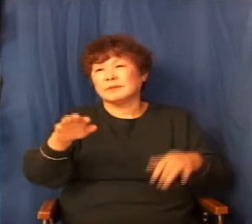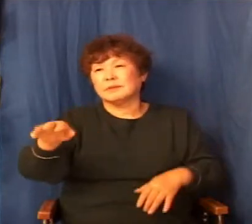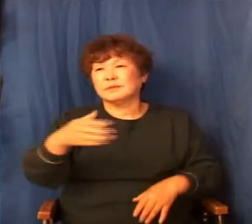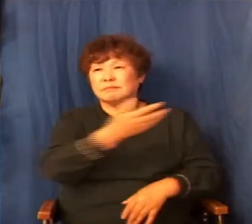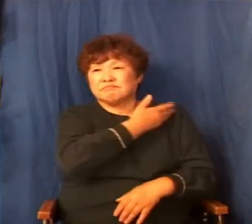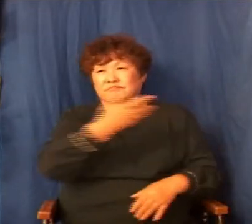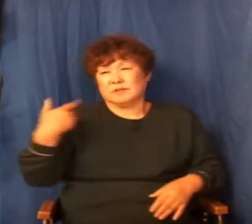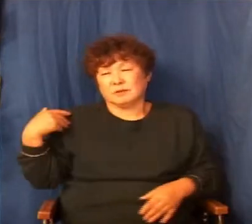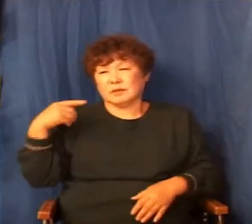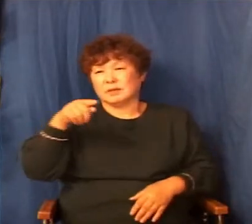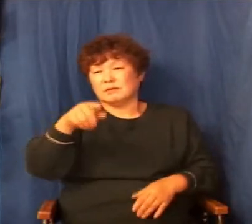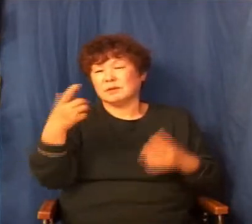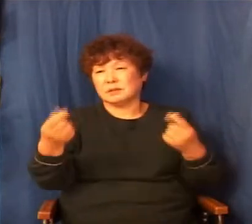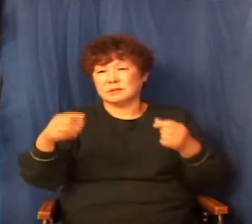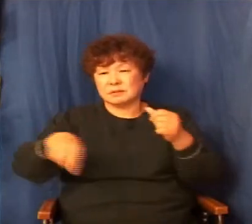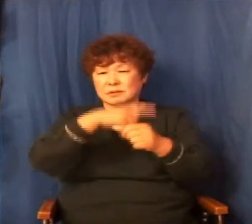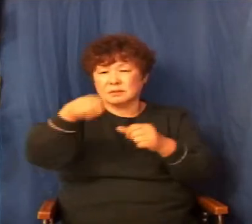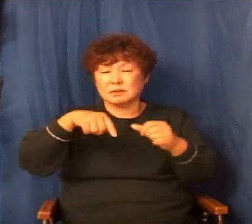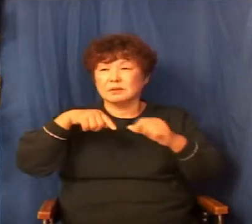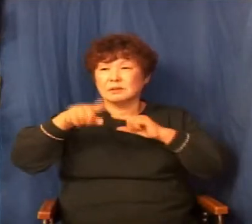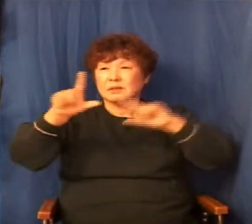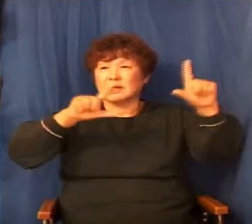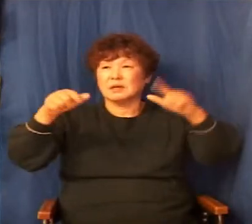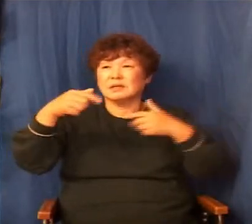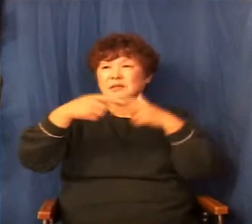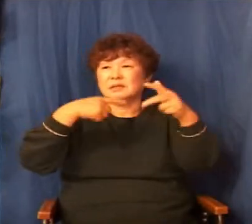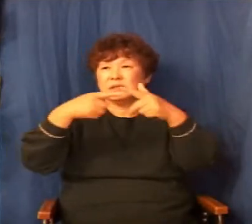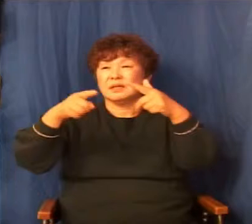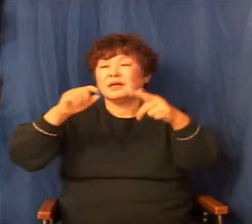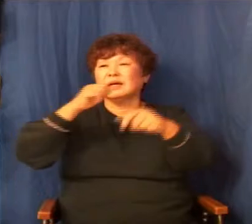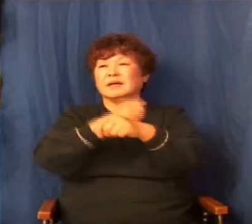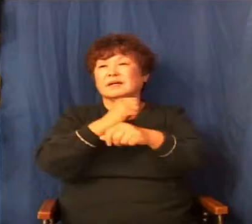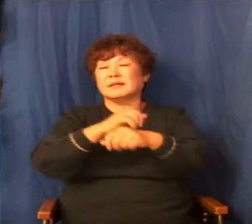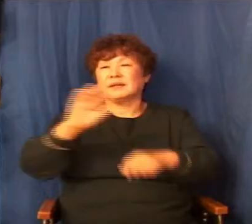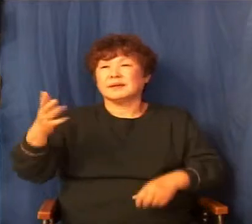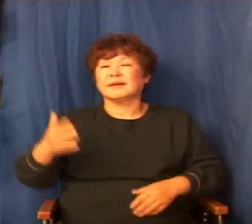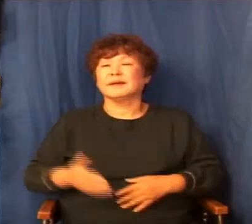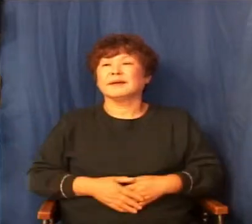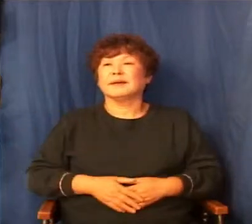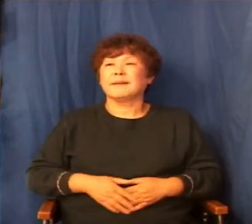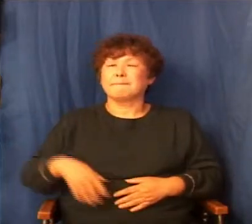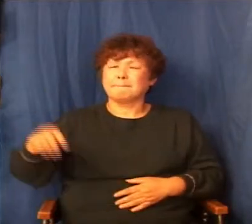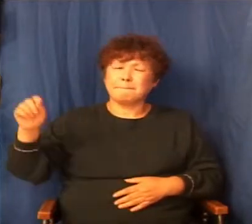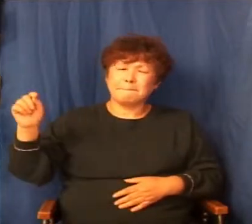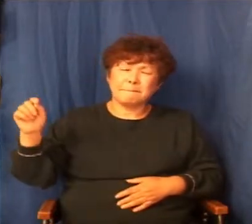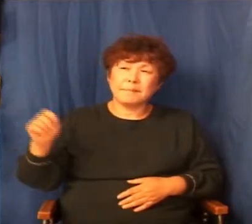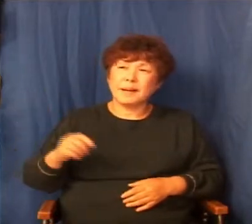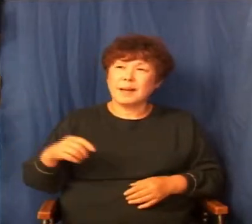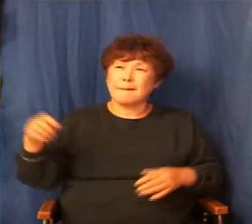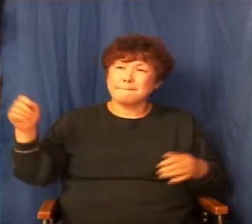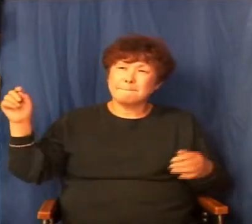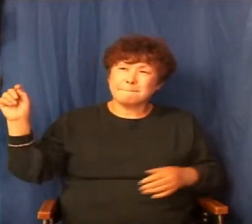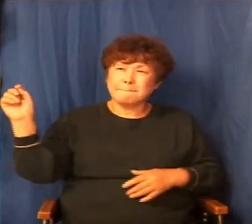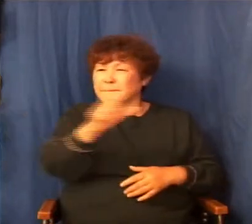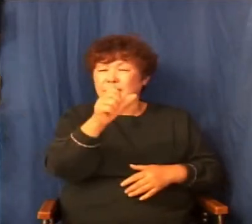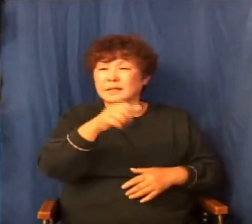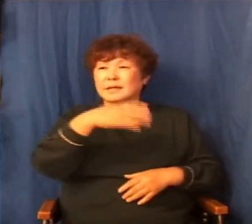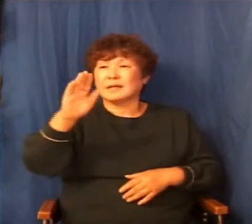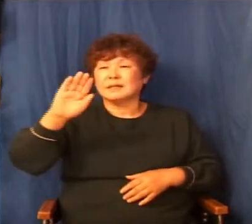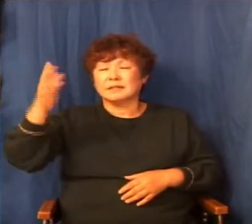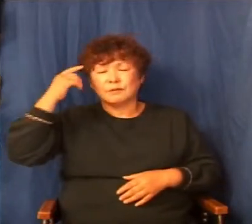줄로 믿습니다 빨리 가야 되는데 왜 이렇게 안 되는 겁니까 하나님 왜 이렇게 꼬이는 겁니까